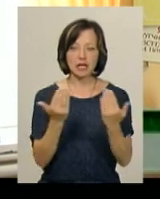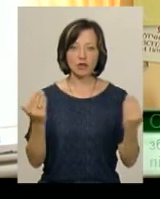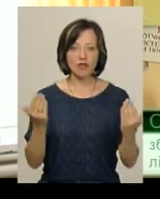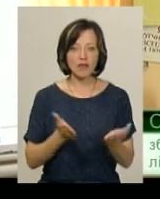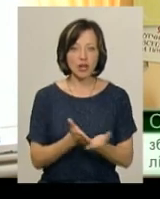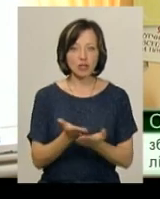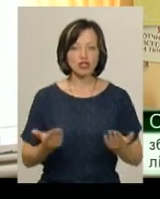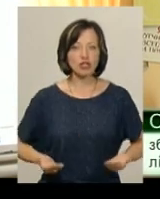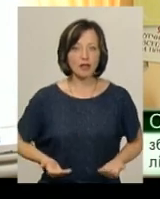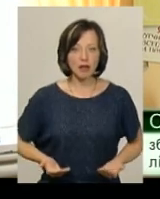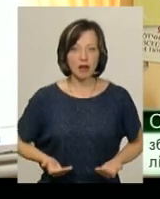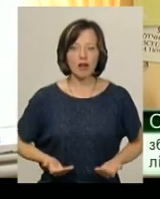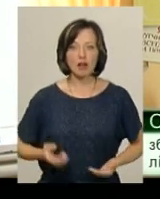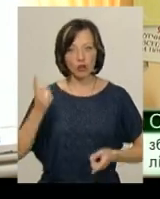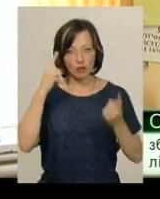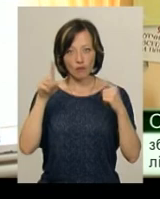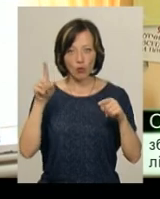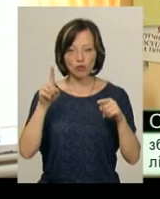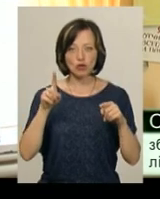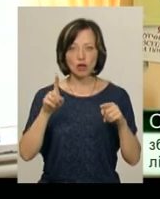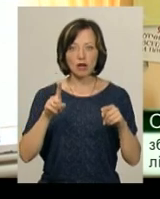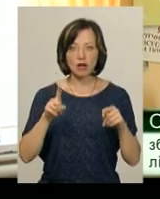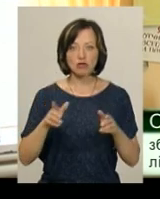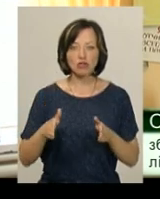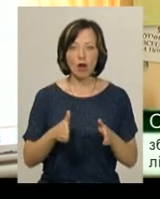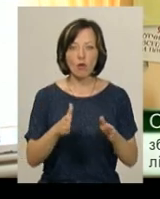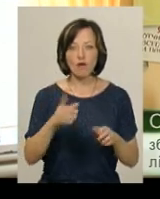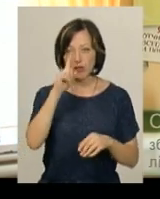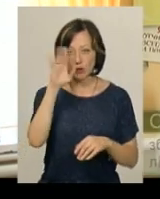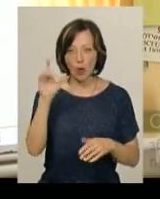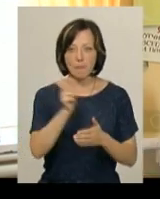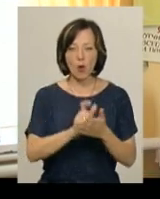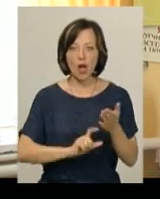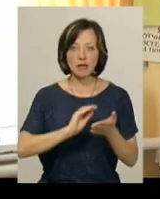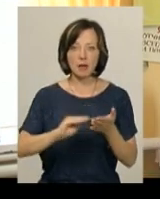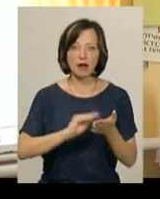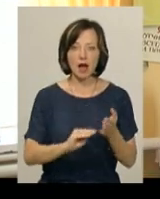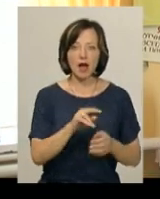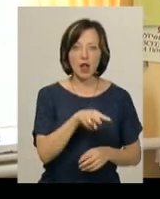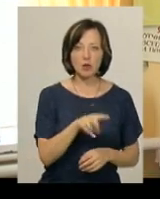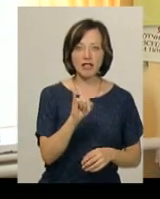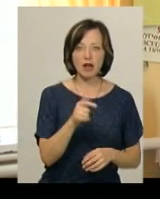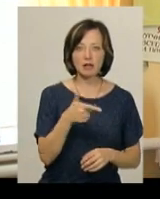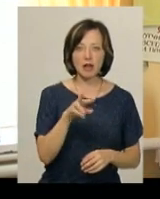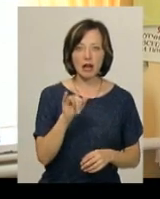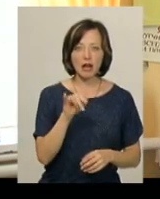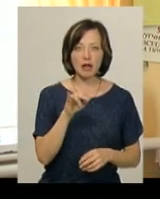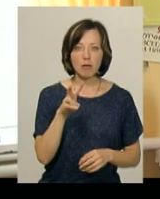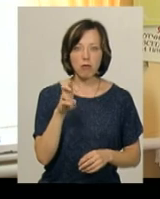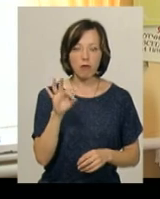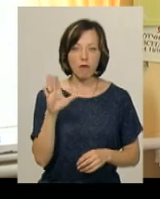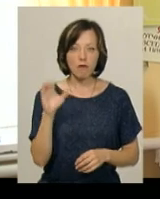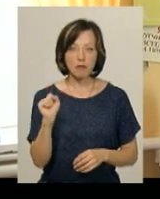життєвого та творчого шляху видатного поета-байкара Леоніда Івановича Глібова з